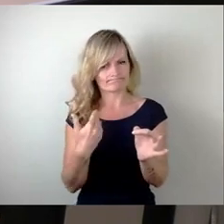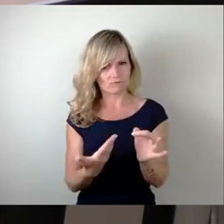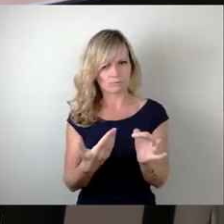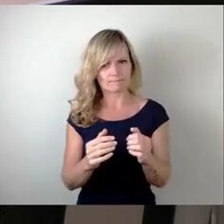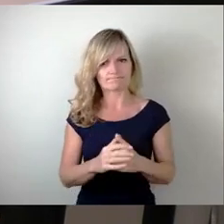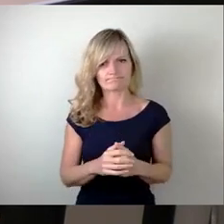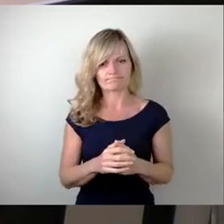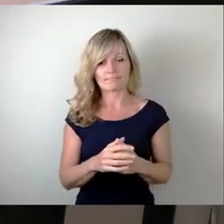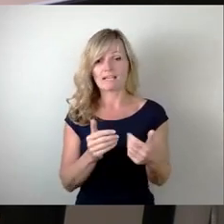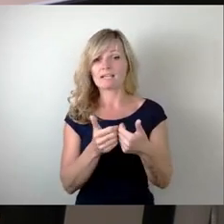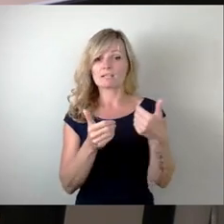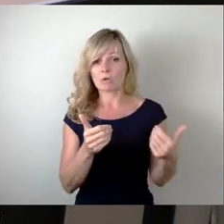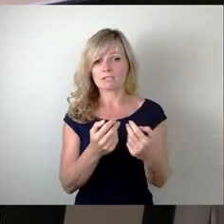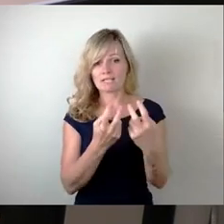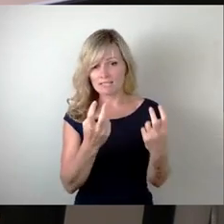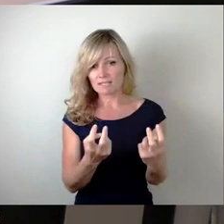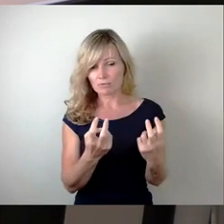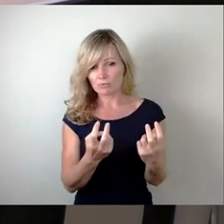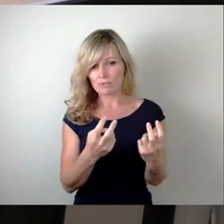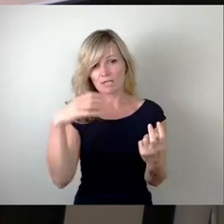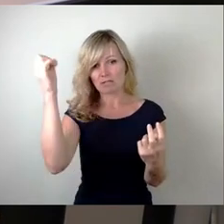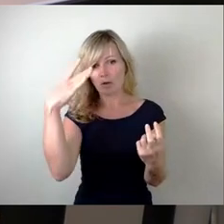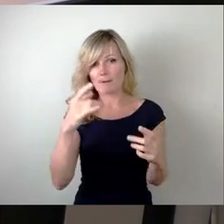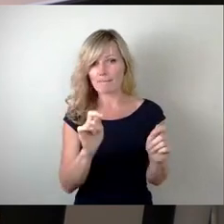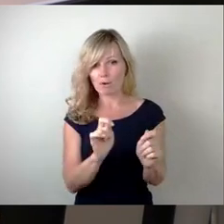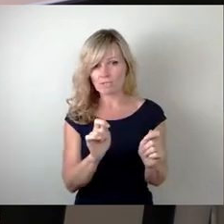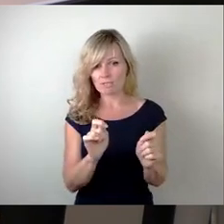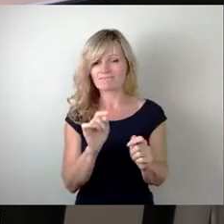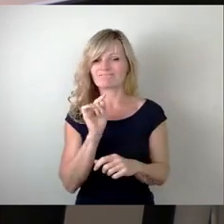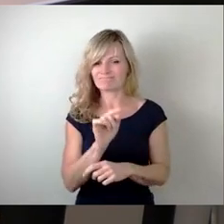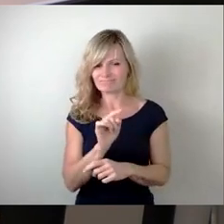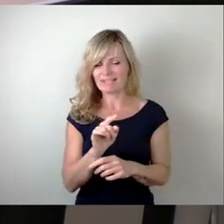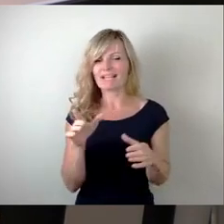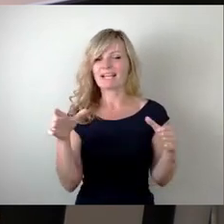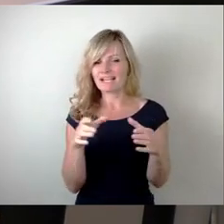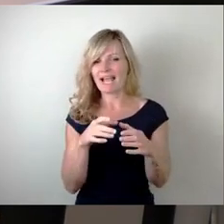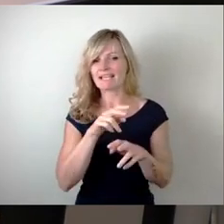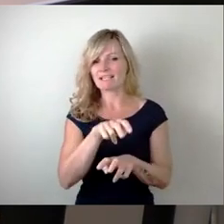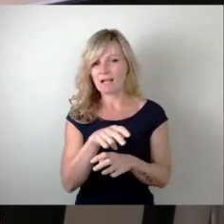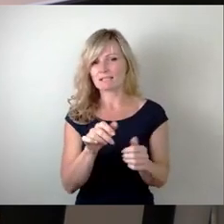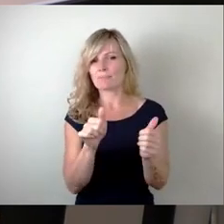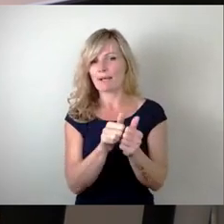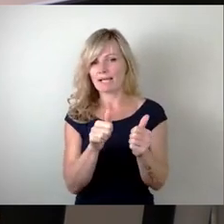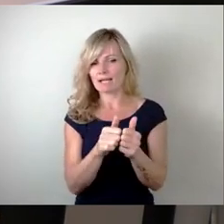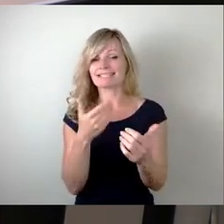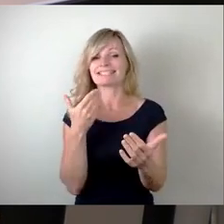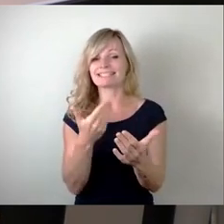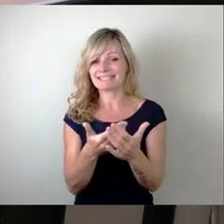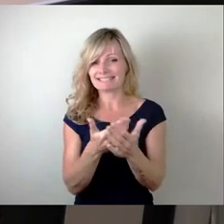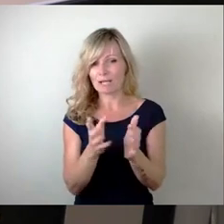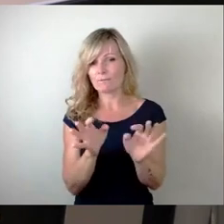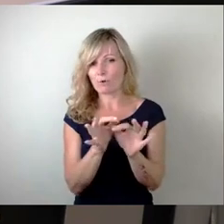der Sommerpause hat dann der Kleingartenbeirat diese Formulierungen noch einmal